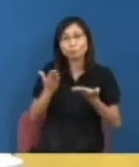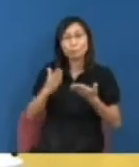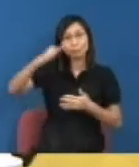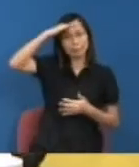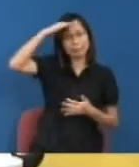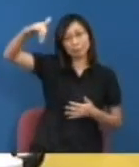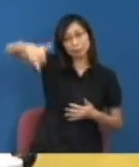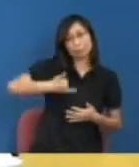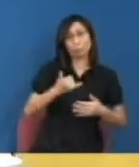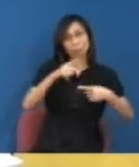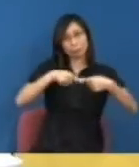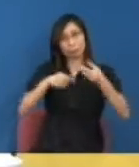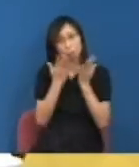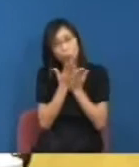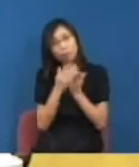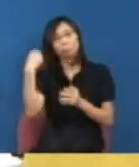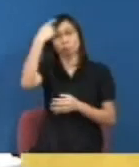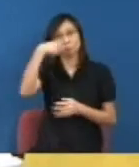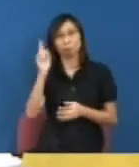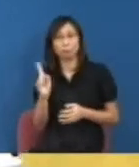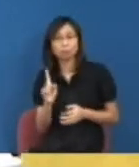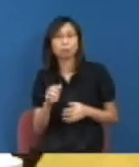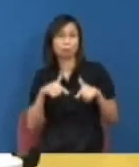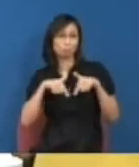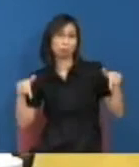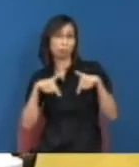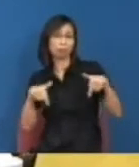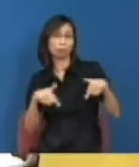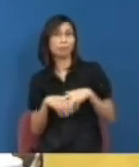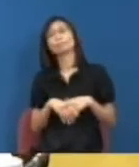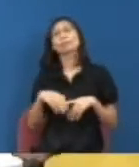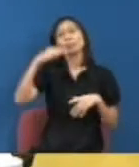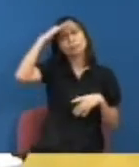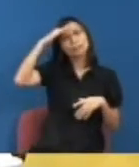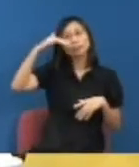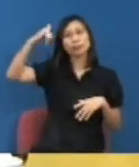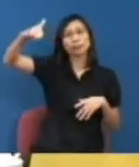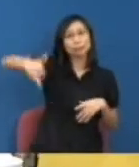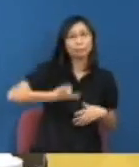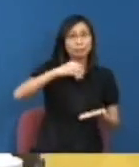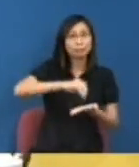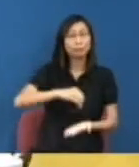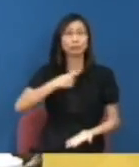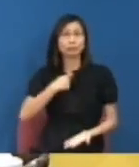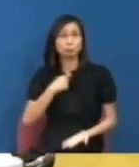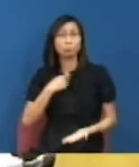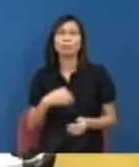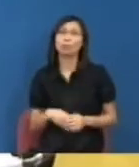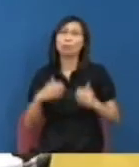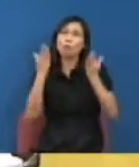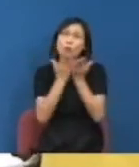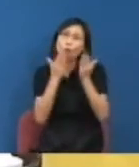來又是誰負責的呢誰敢這樣做或是警察方面強硬要來的話有沒有證據去顯示或校方可以把這個